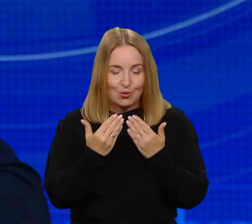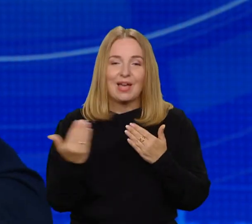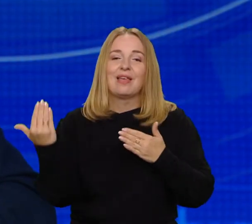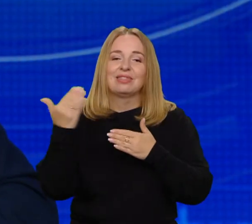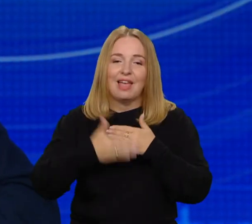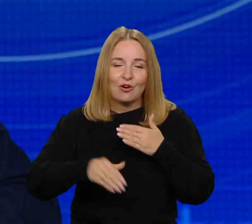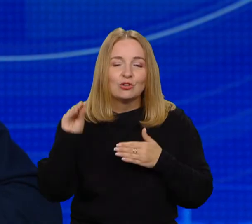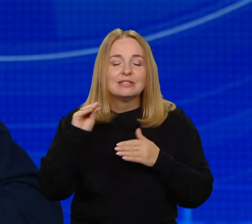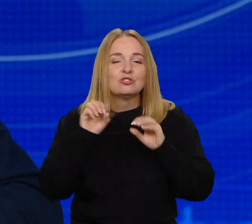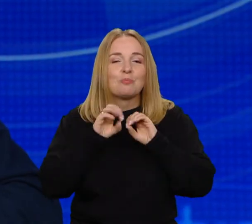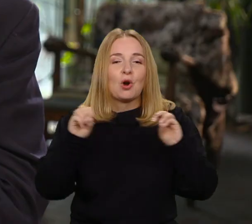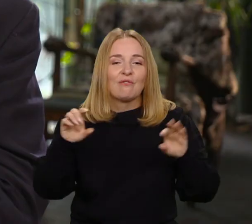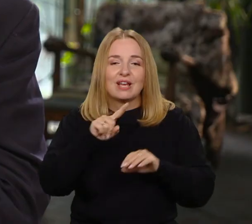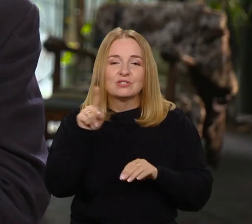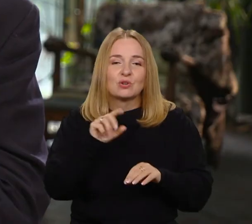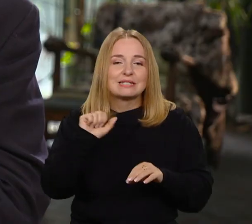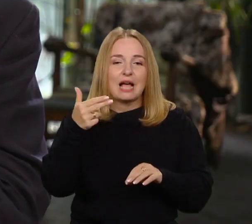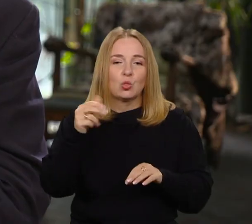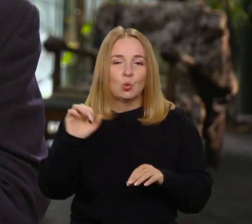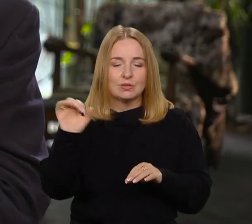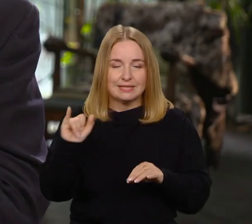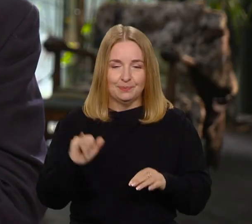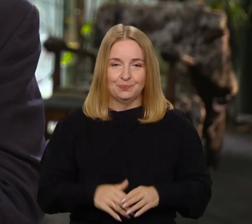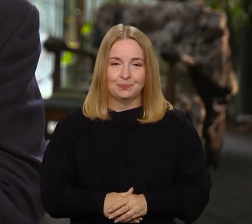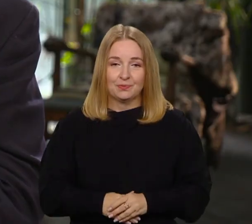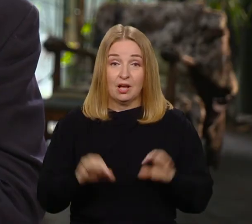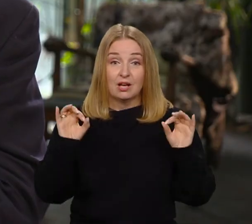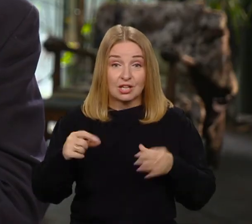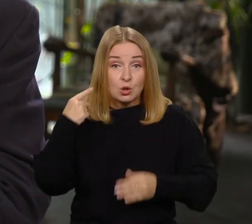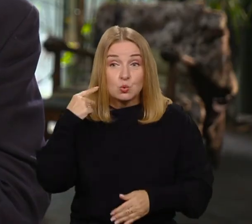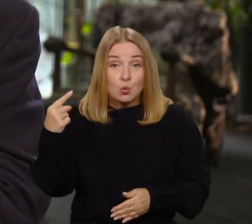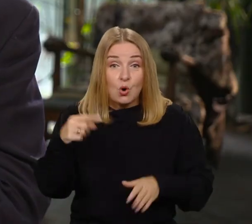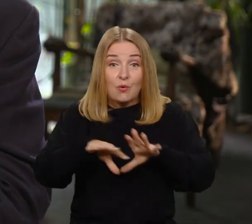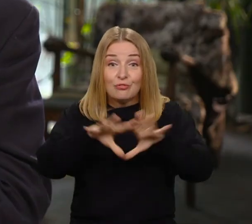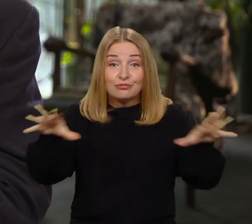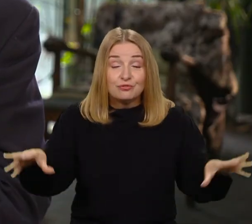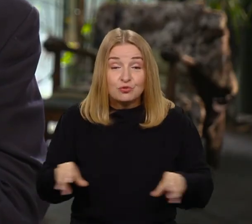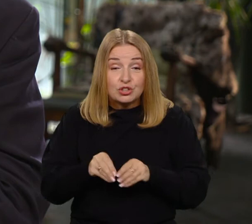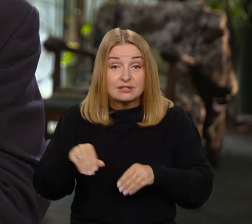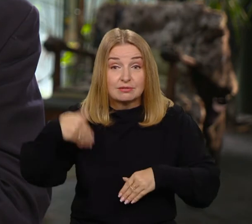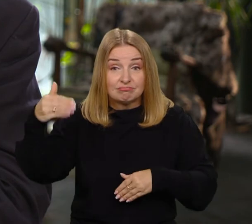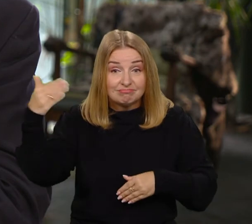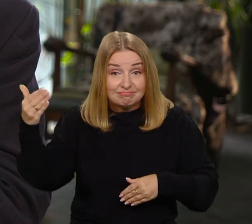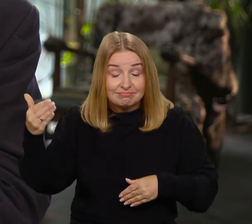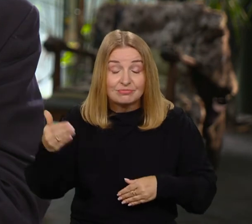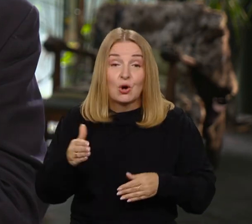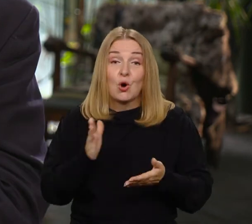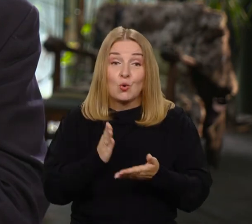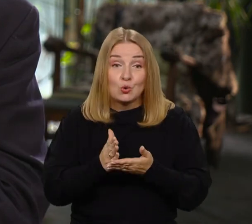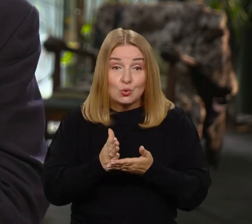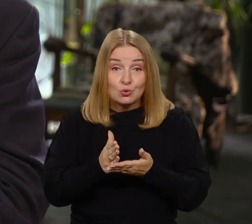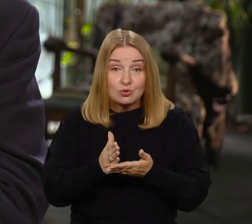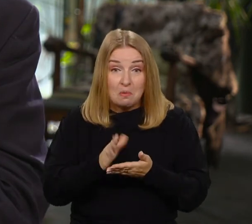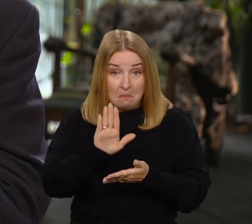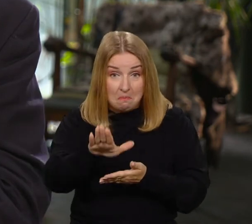profesora Zanussiego. Jeśli słuchając tych wszystkich wypowiedzi dali się państwo przekonać, że uczyć się